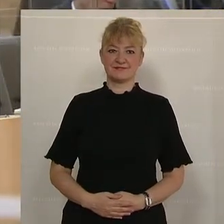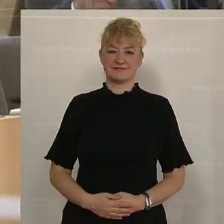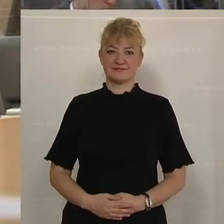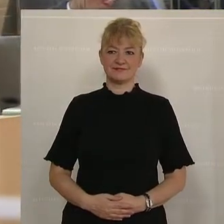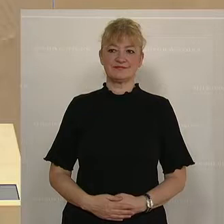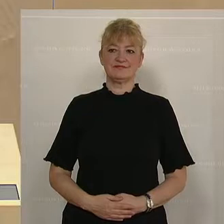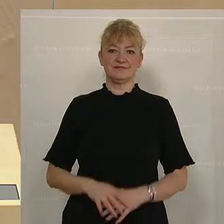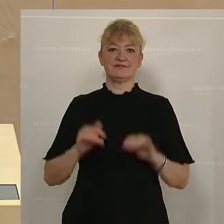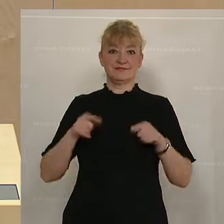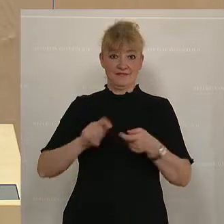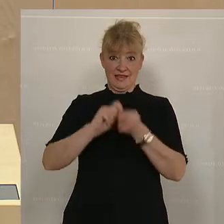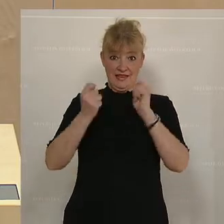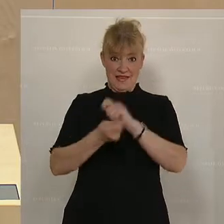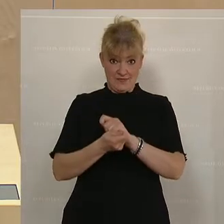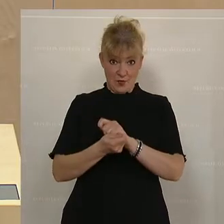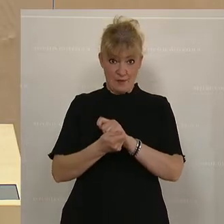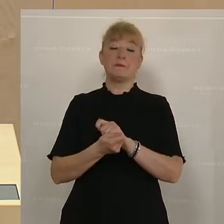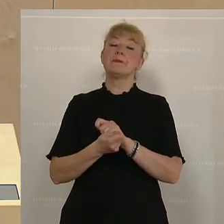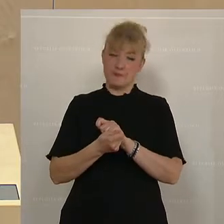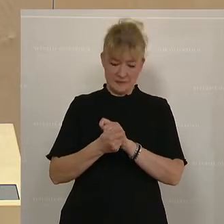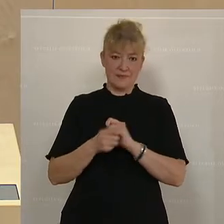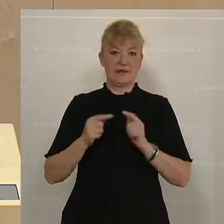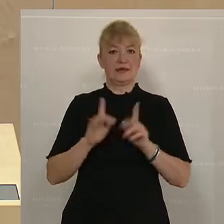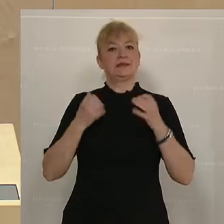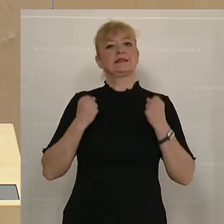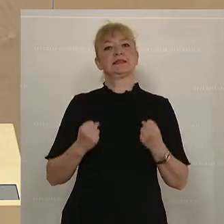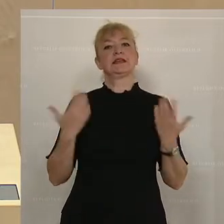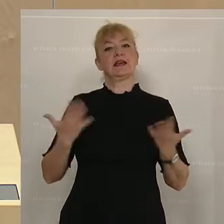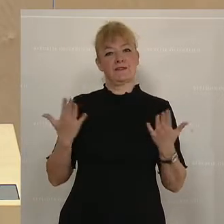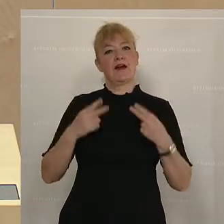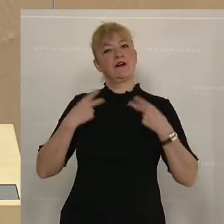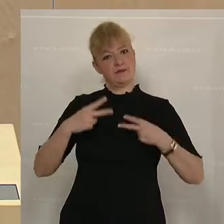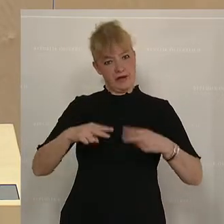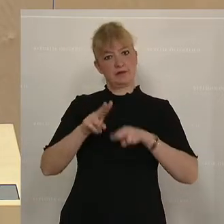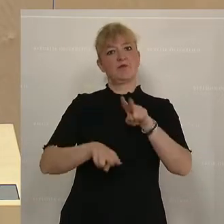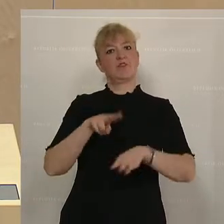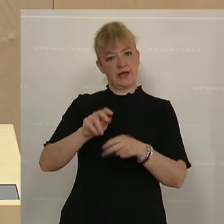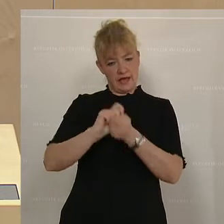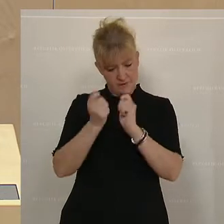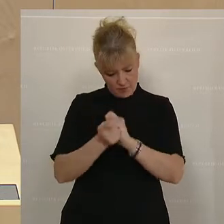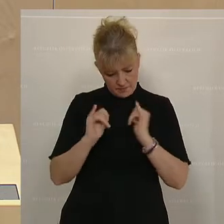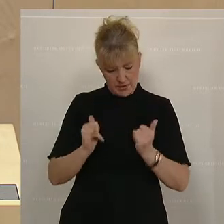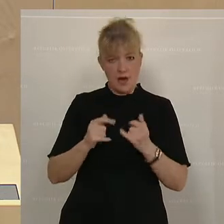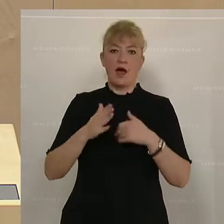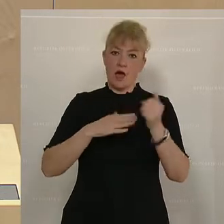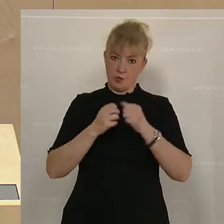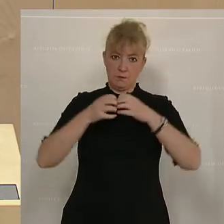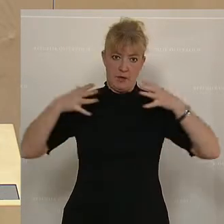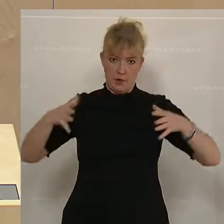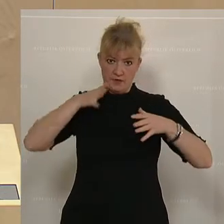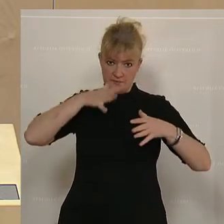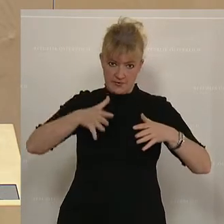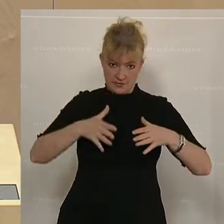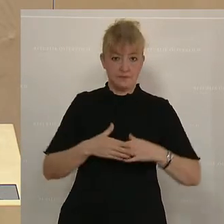Wir sichern mit dieser Reform nicht nur den Fortbestand der Pflege. Wir bauen sie massiv aus und legen